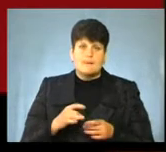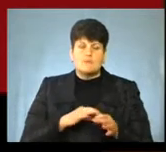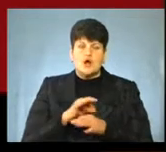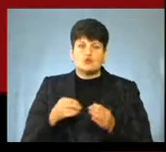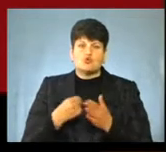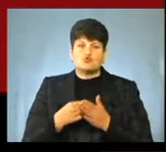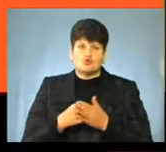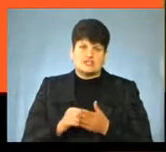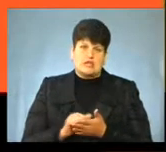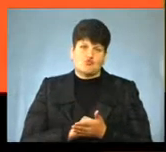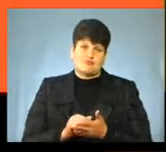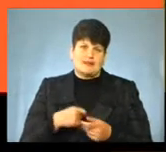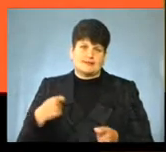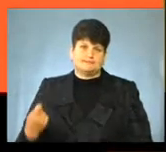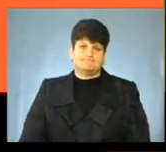кошторисній документації.